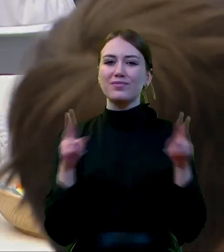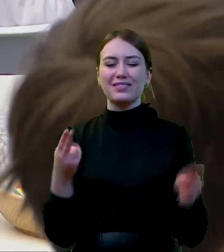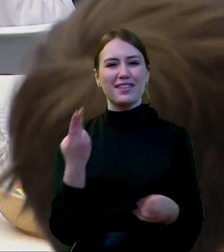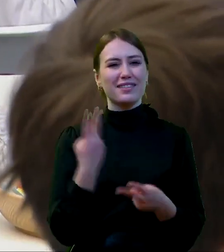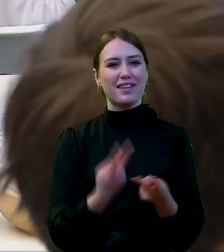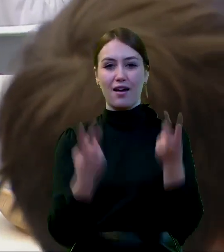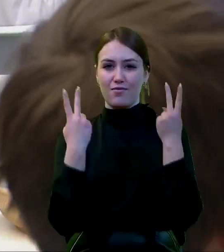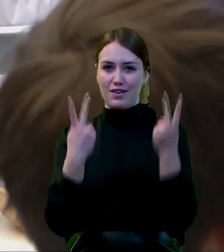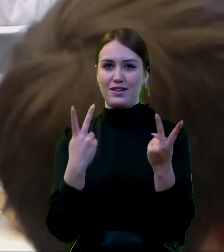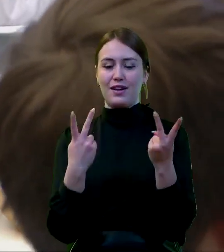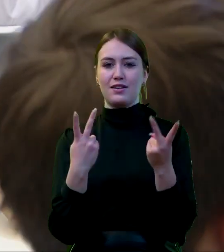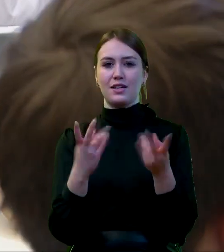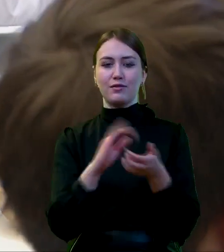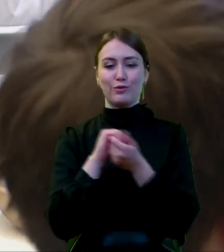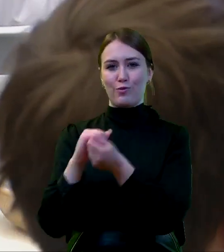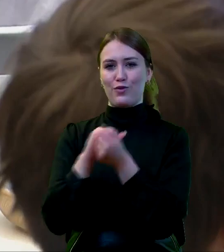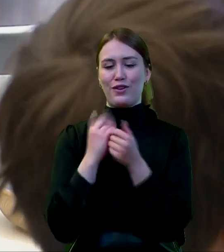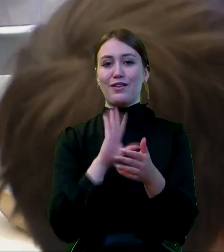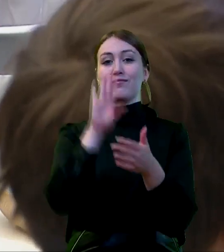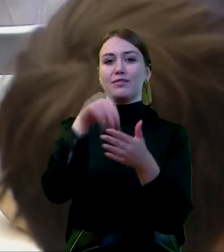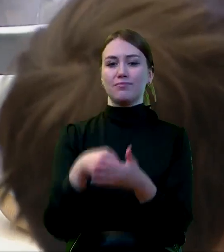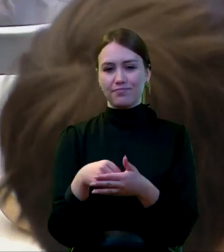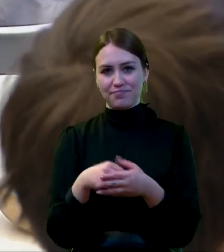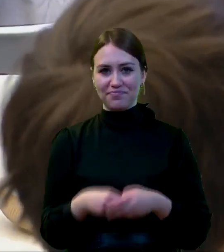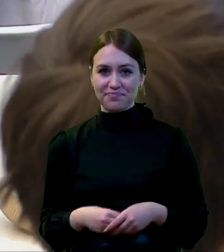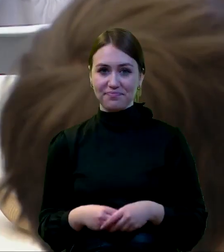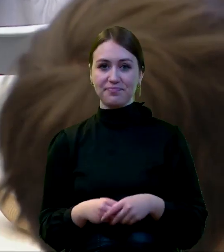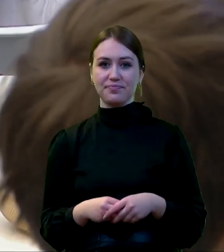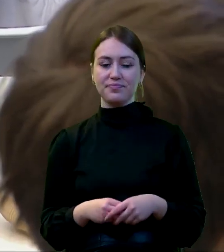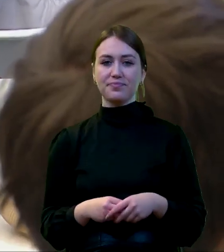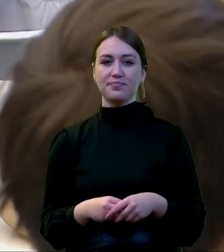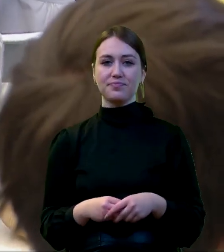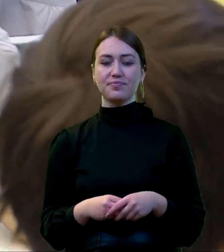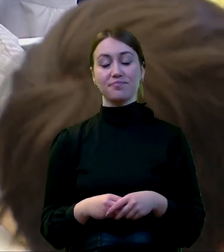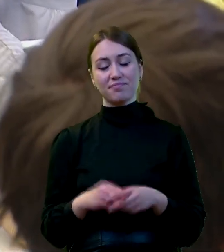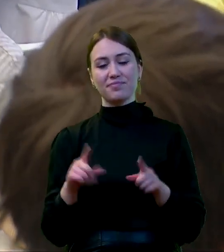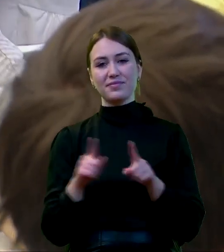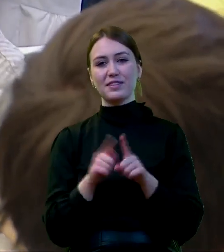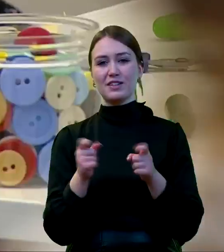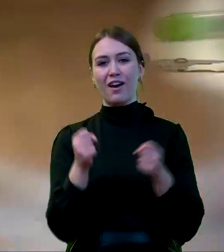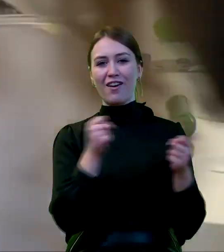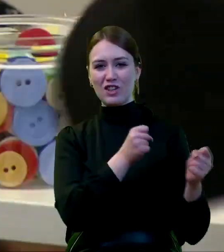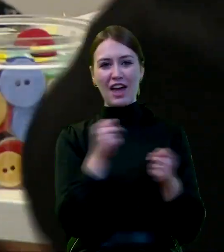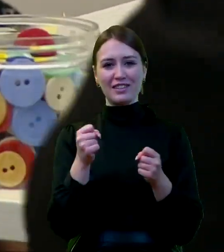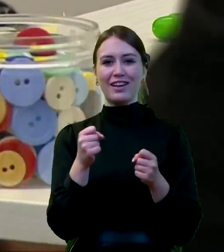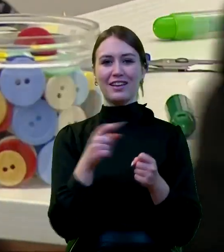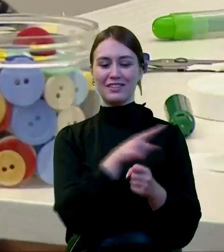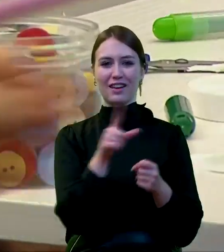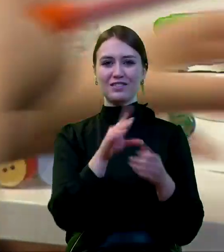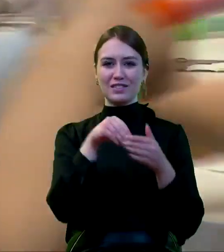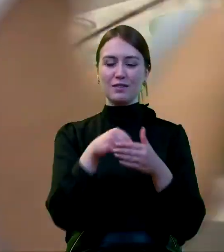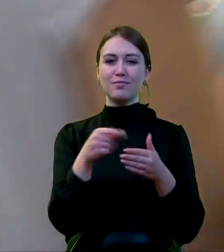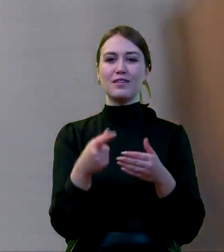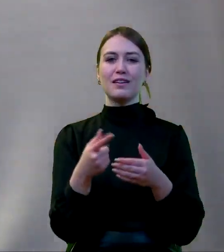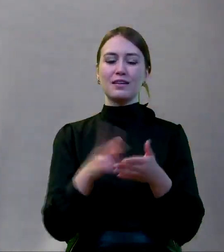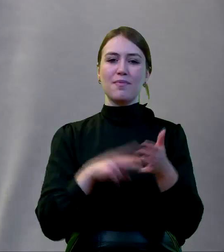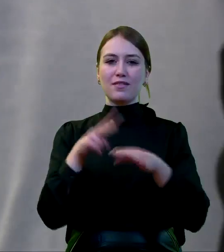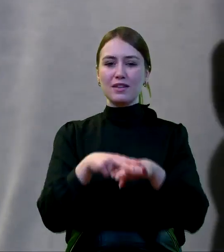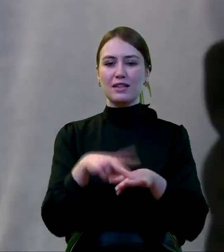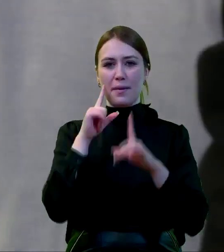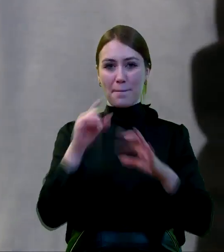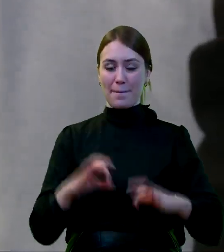najważniejszy we wspólnocie, to znaczy także przy wspólnocie chrześcijańskiej, czyli święta zmartwychwstania